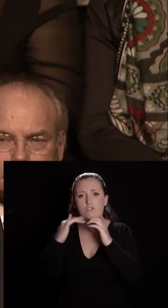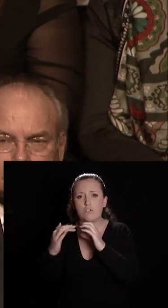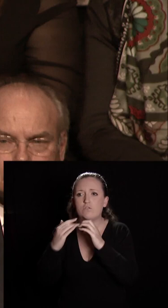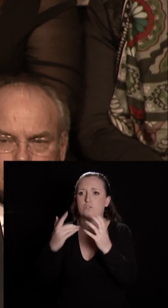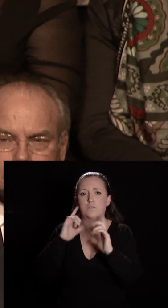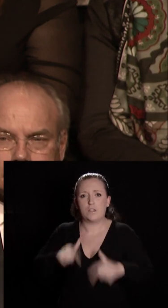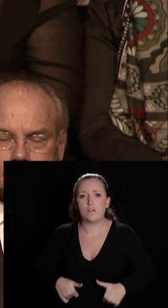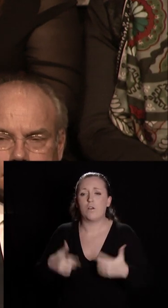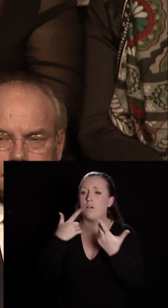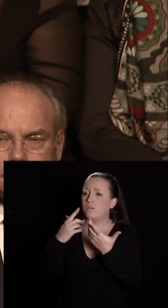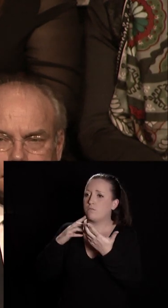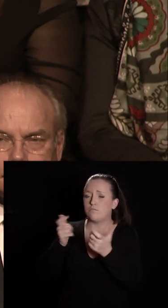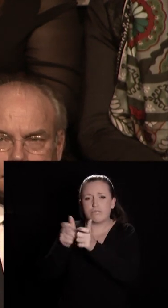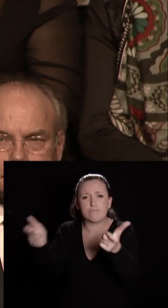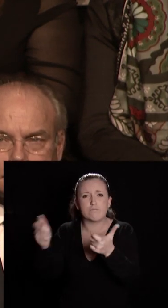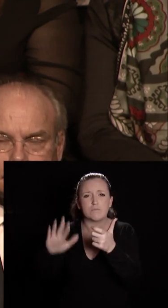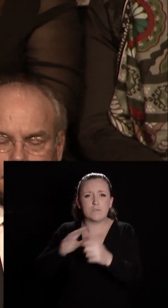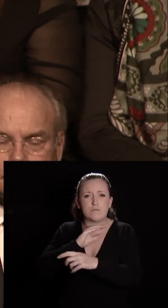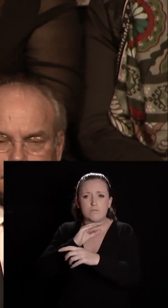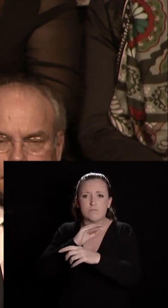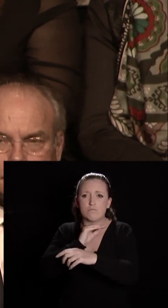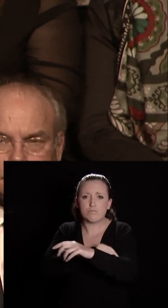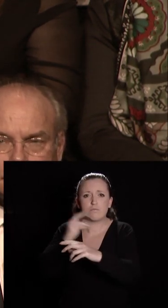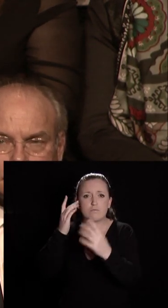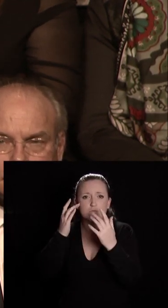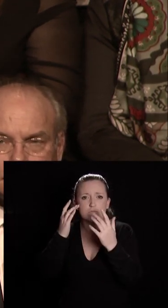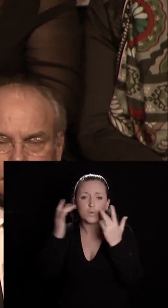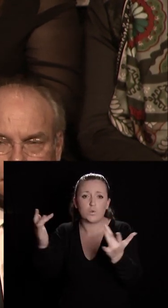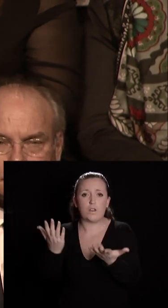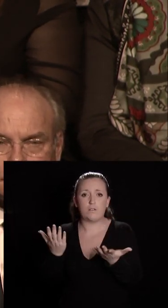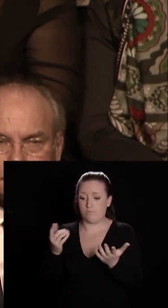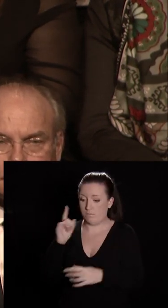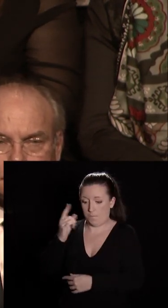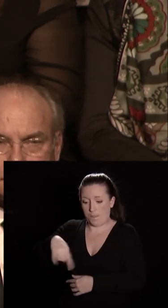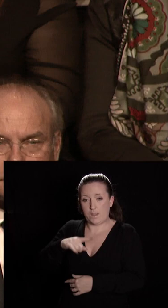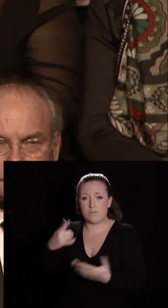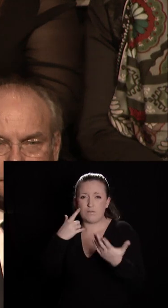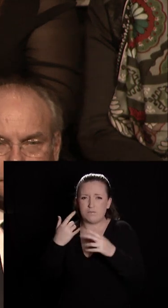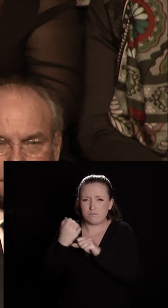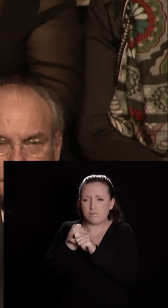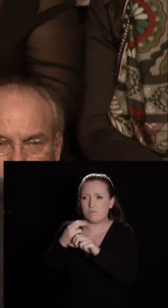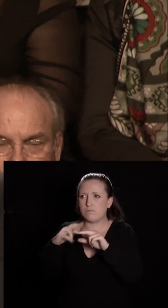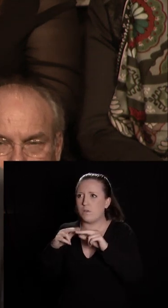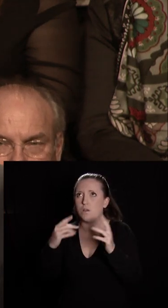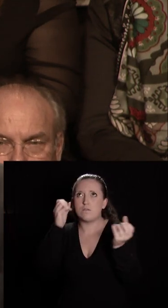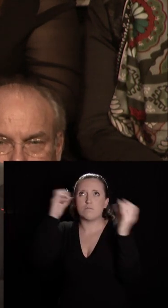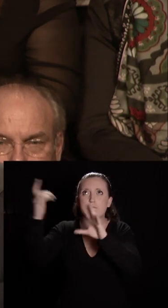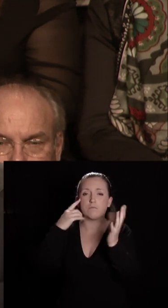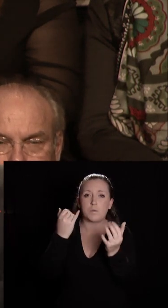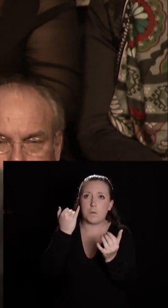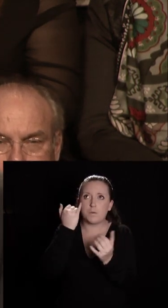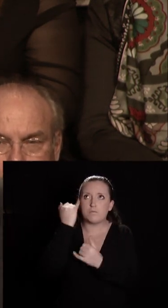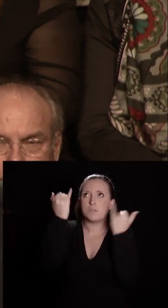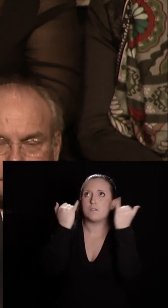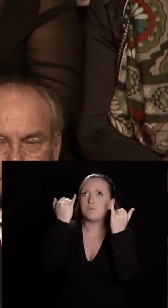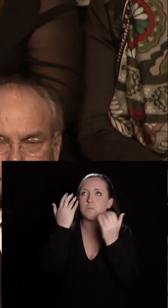culturels. Ils sont tous mobilisés pour agir sur le réel, penser l'idéal, contribuer à changer la vie de